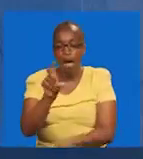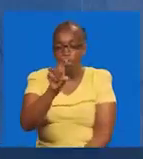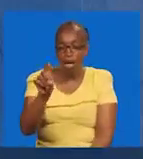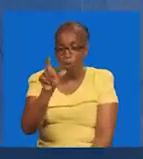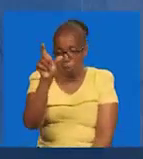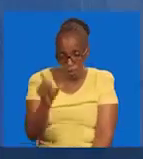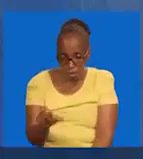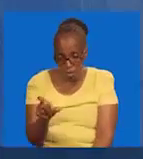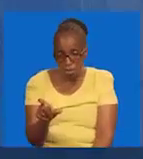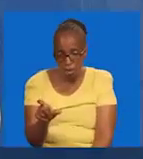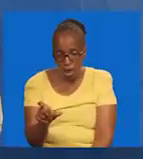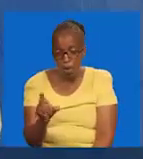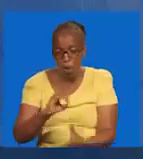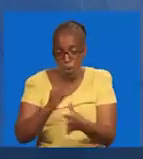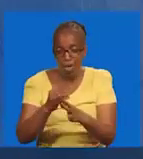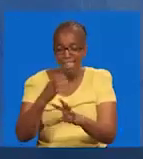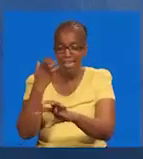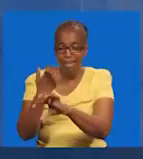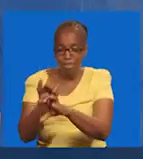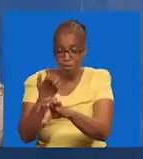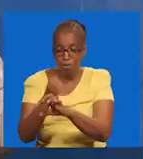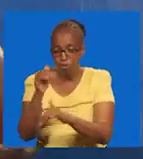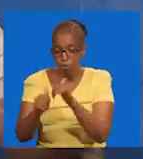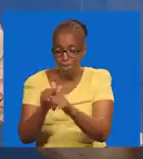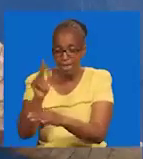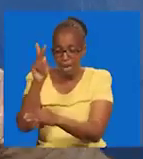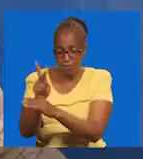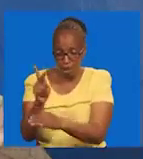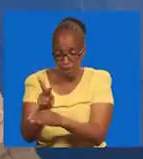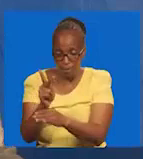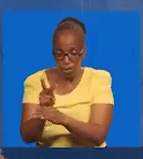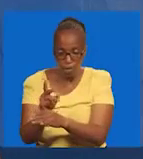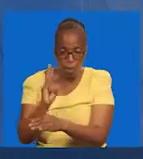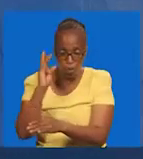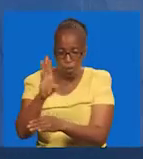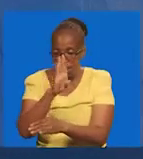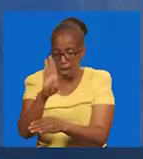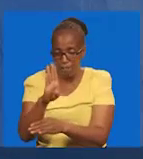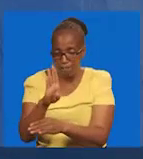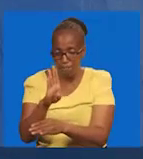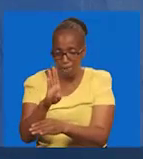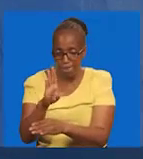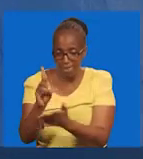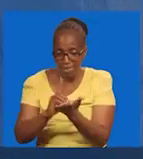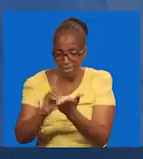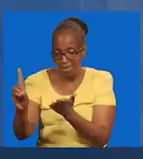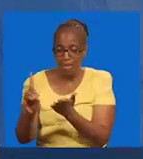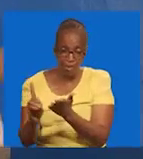Ile fitina. Ambayo wamekuwekea. Isha ondolewa. Aleluja. Ushindi wa ajabu.